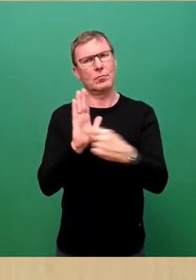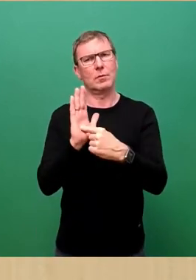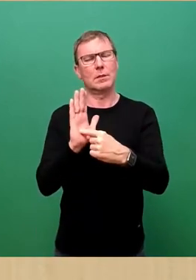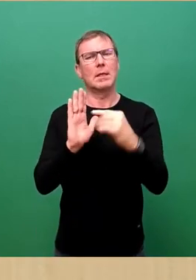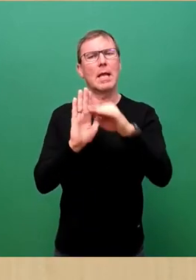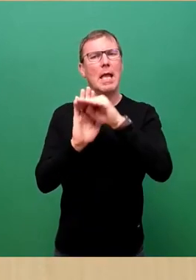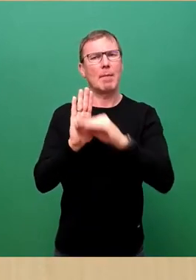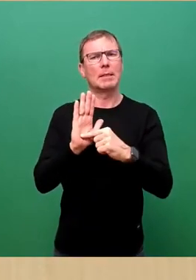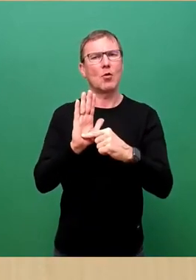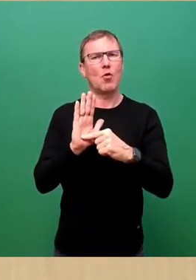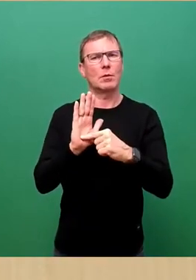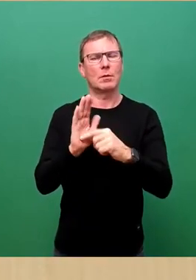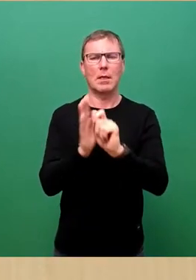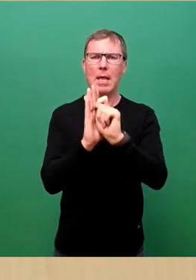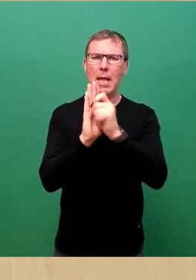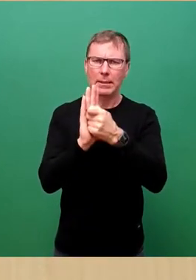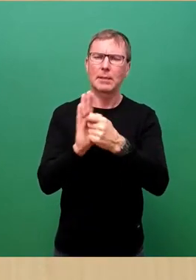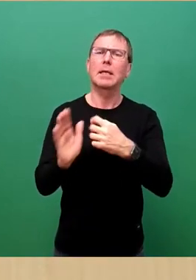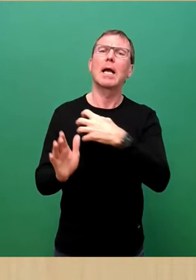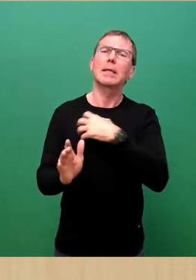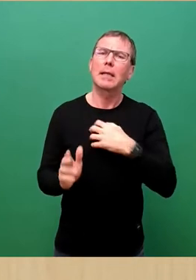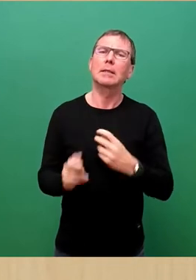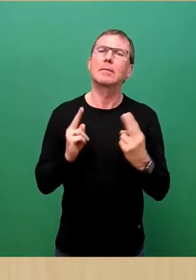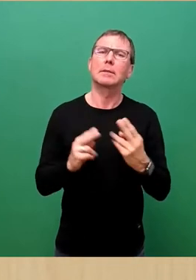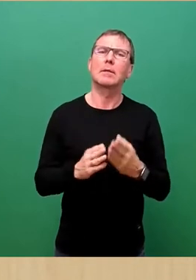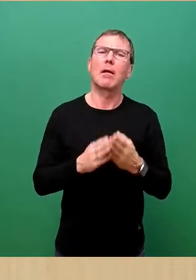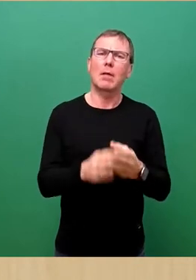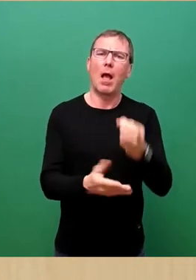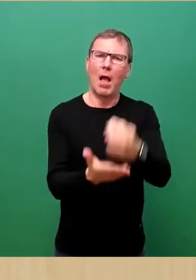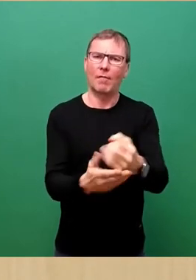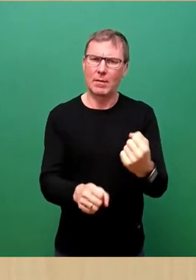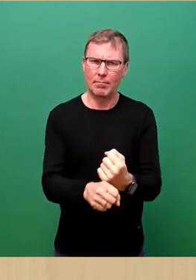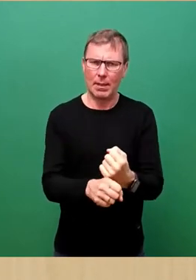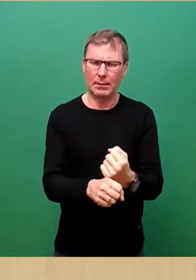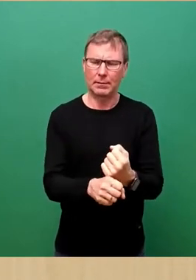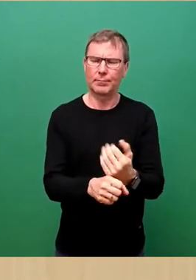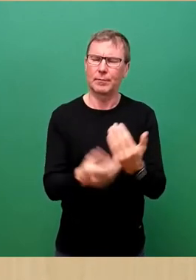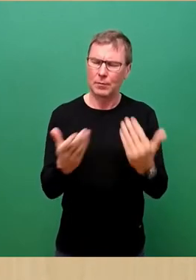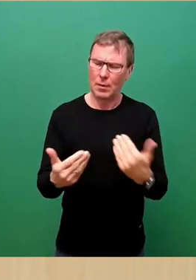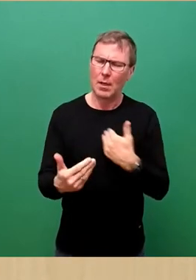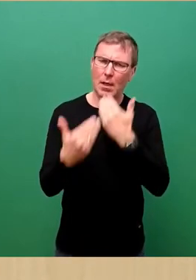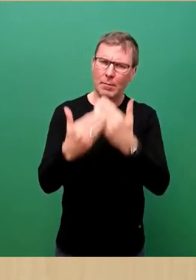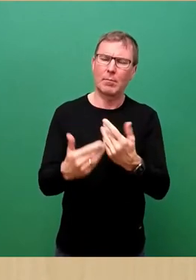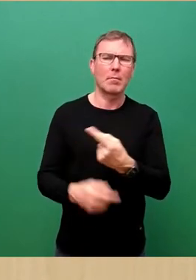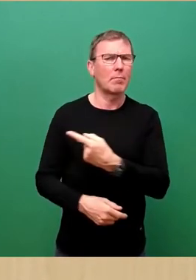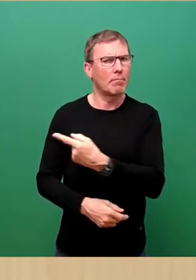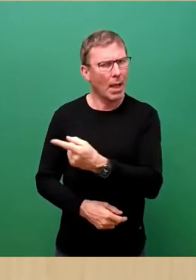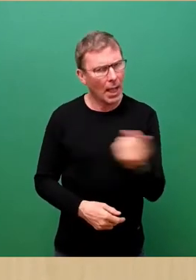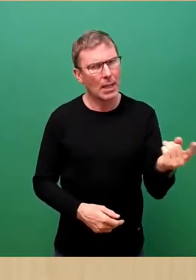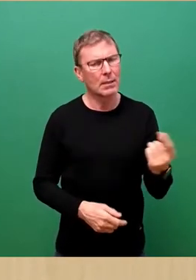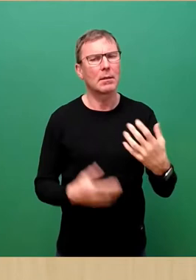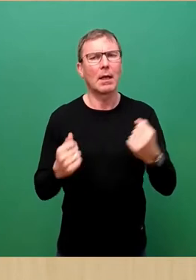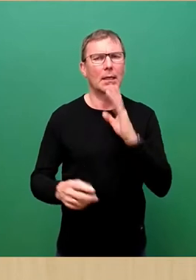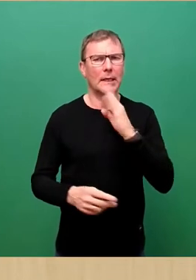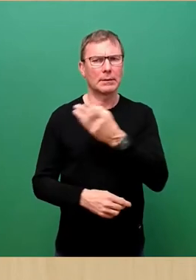abhelfen, die Dresden zum sicheren Hafen macht. Ich bedanke mich deshalb recht herzlich bei allen unseren GastrednerInnen.